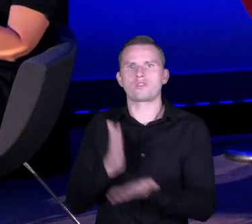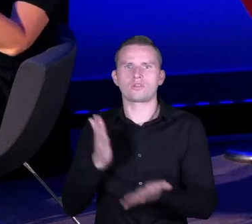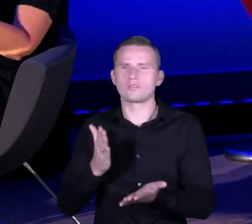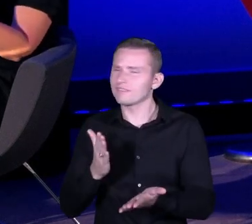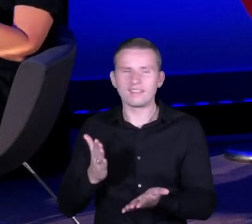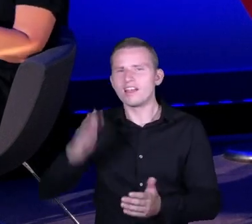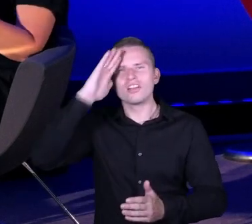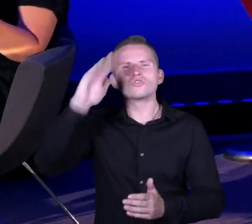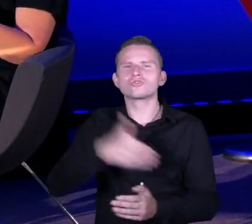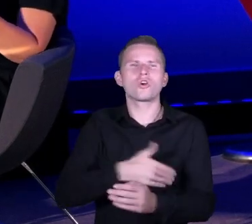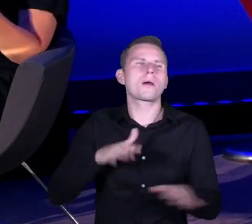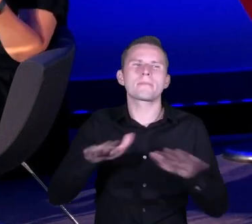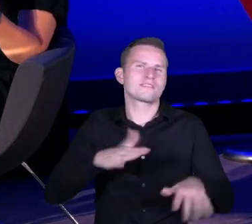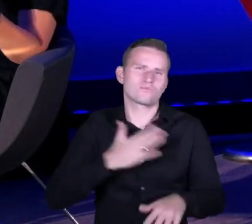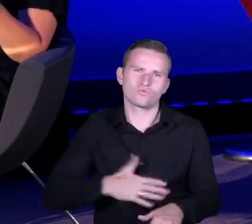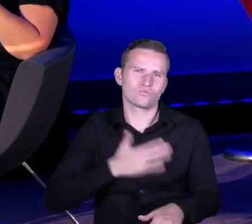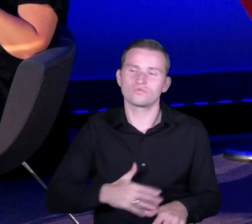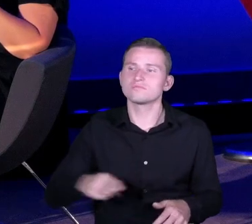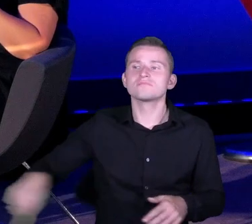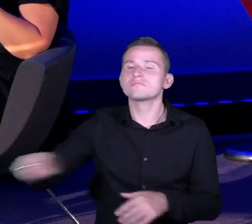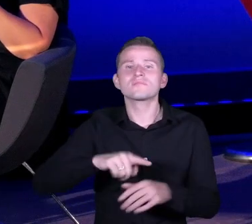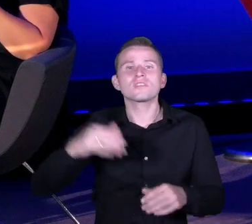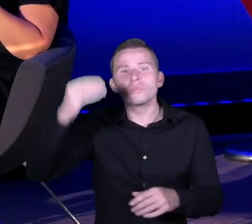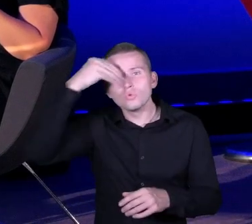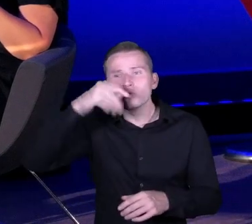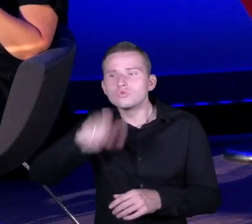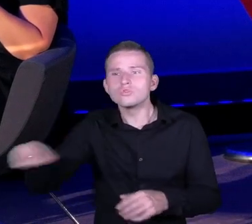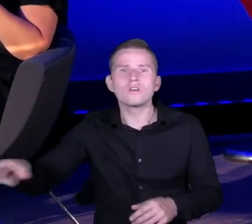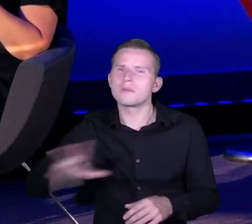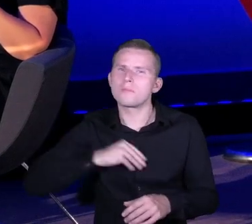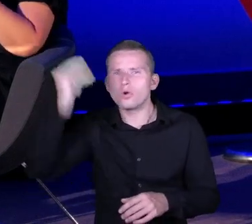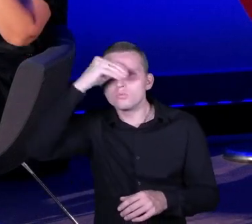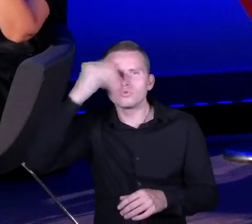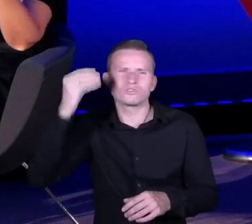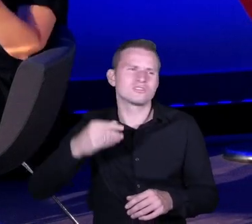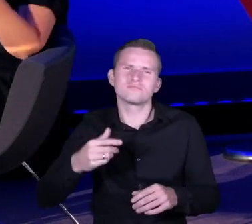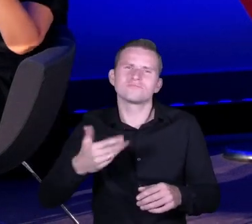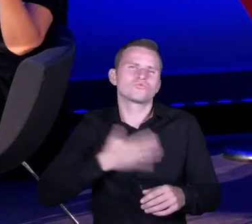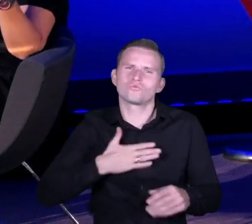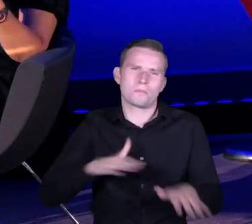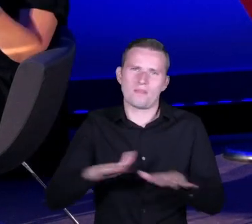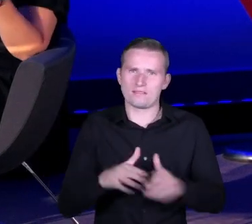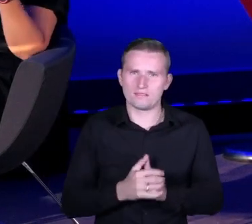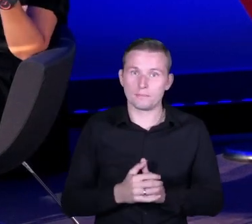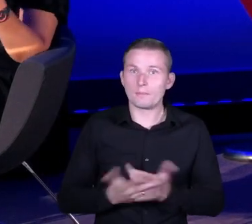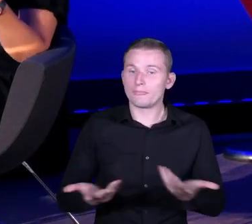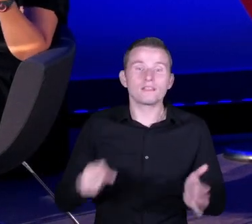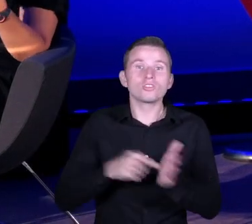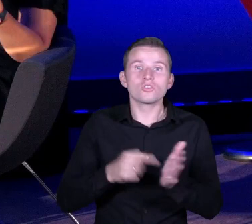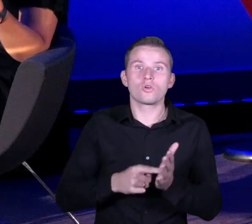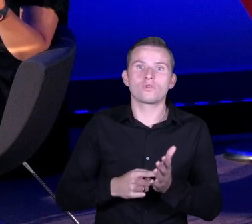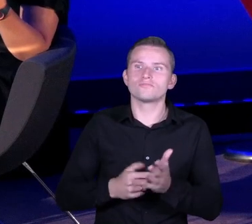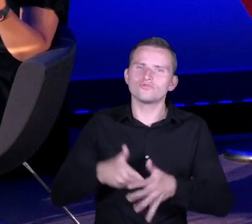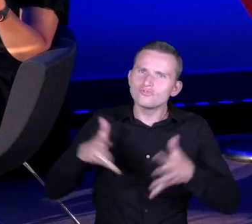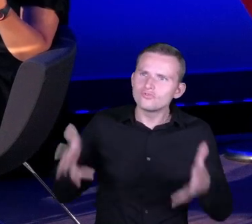doświadczać, uczyć się, uczniowie mogą wszędzie. I tak też postrzegam rolę dyrektora, dyrektorki, stwarzanie takich wielu okazji do